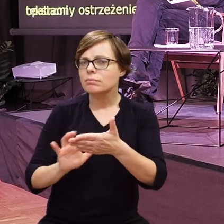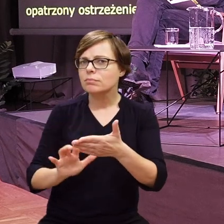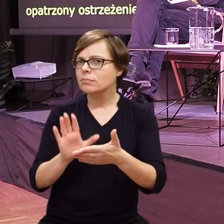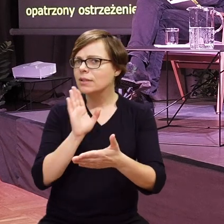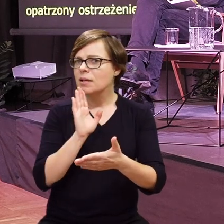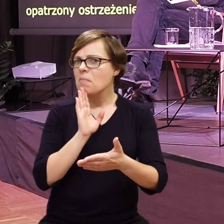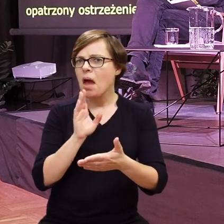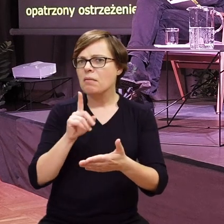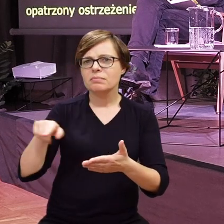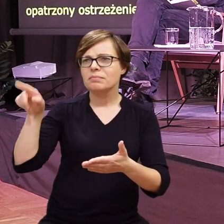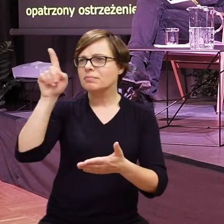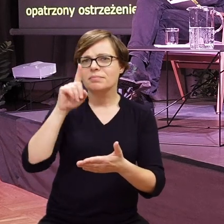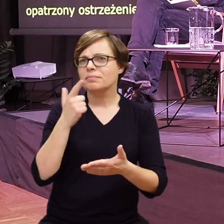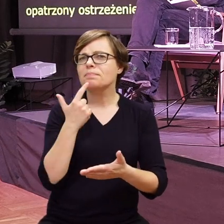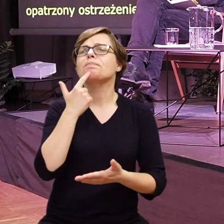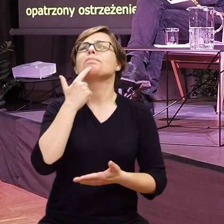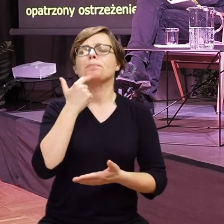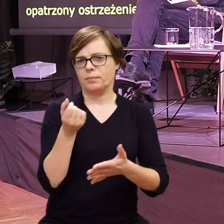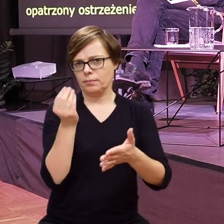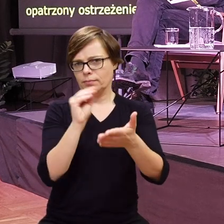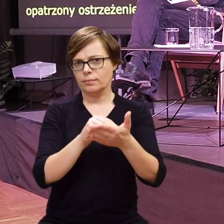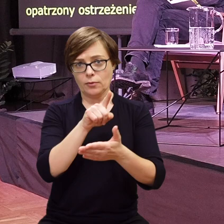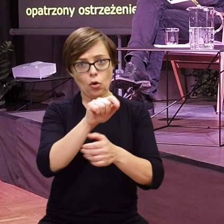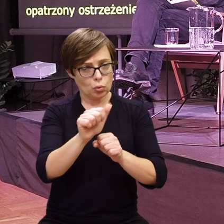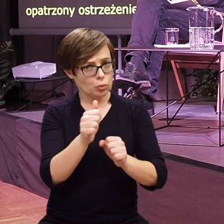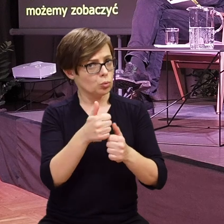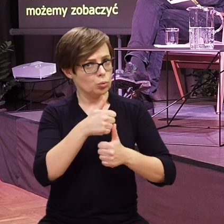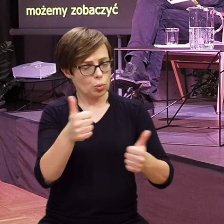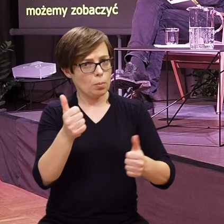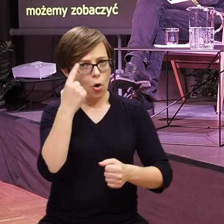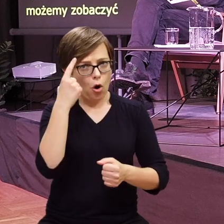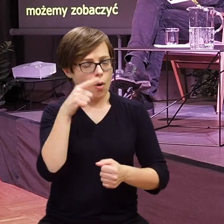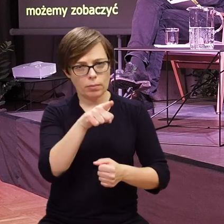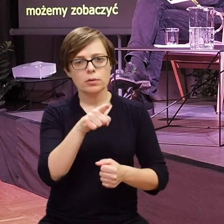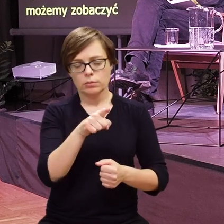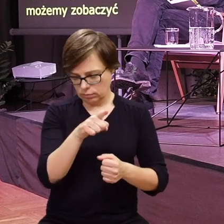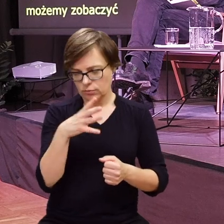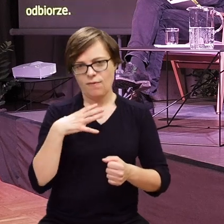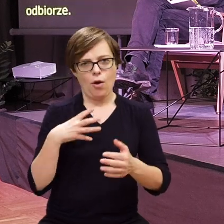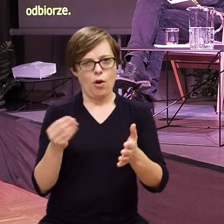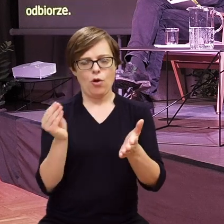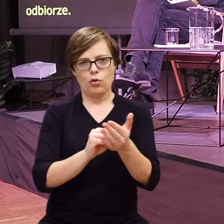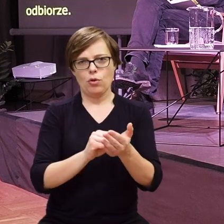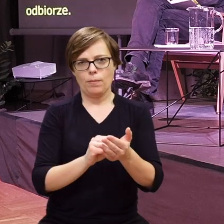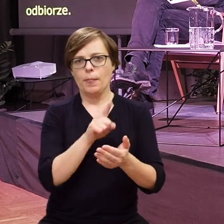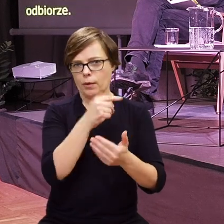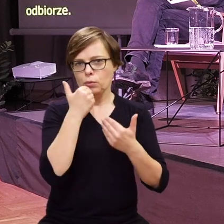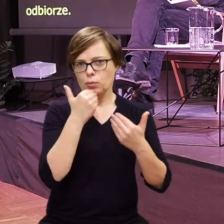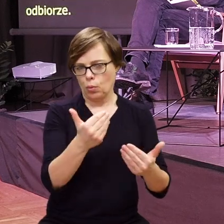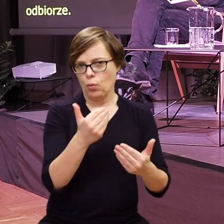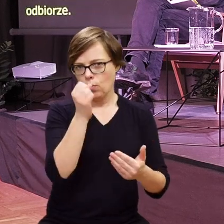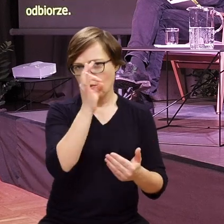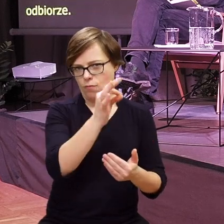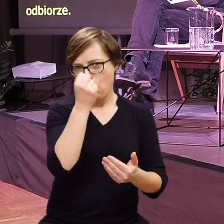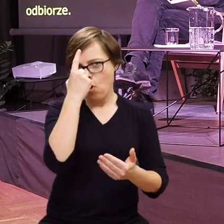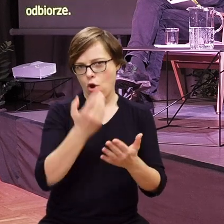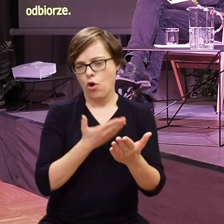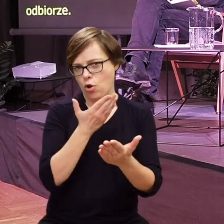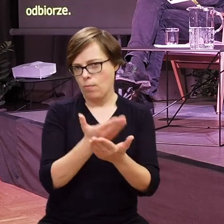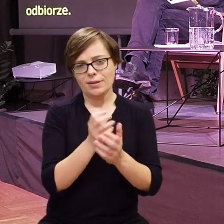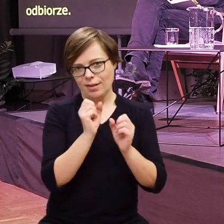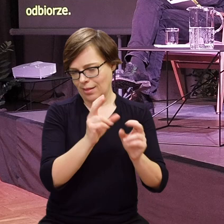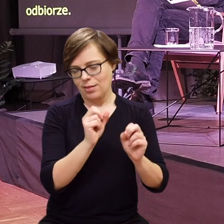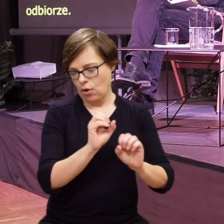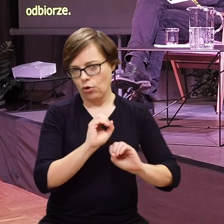prasowych właściwie chyba tego stosujemy to bardzo rzadko, a to jest świetne rozwiązanie i myślę, że do wprowadzenia jak najbardziej, więc za to dziękuję,